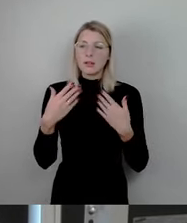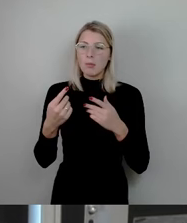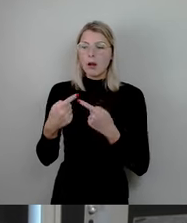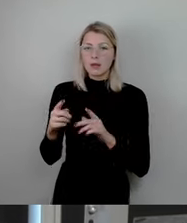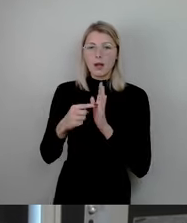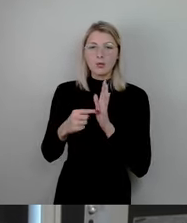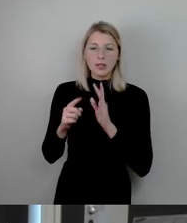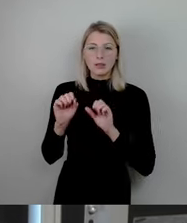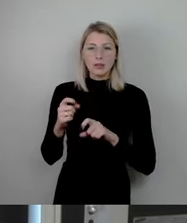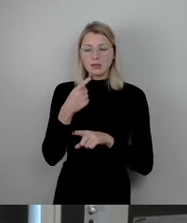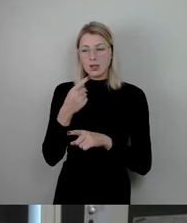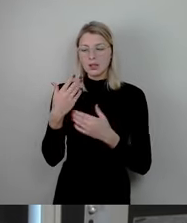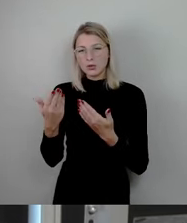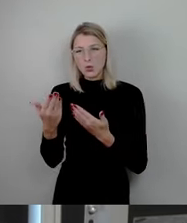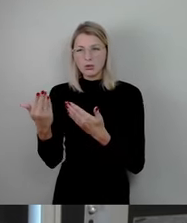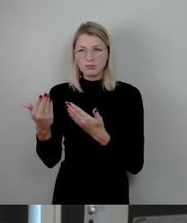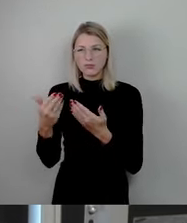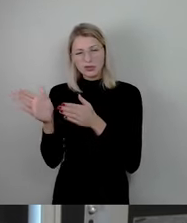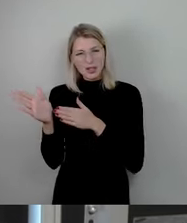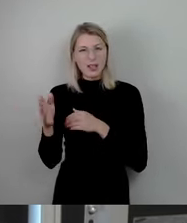dass man denkt, das Gegenteil von dem,